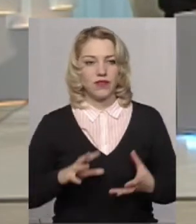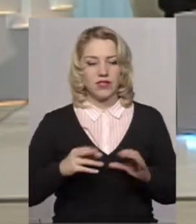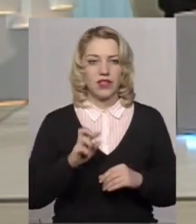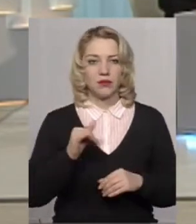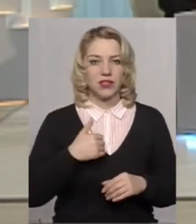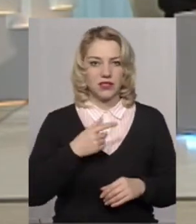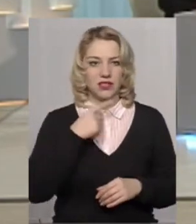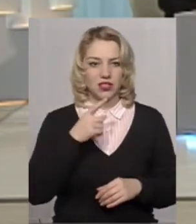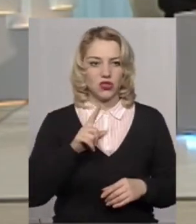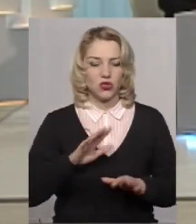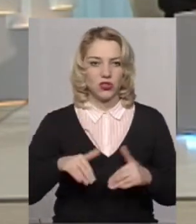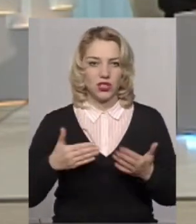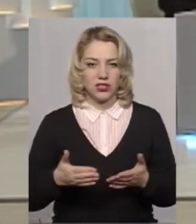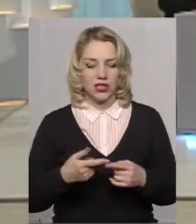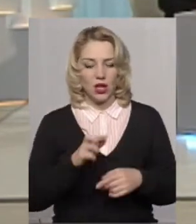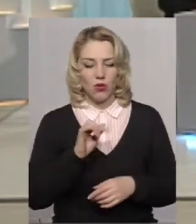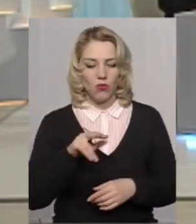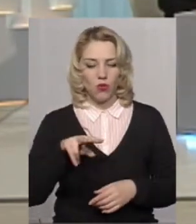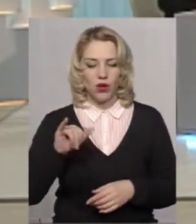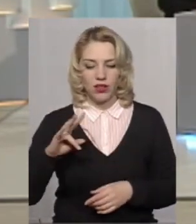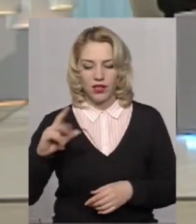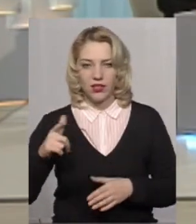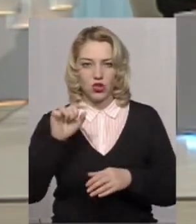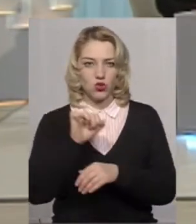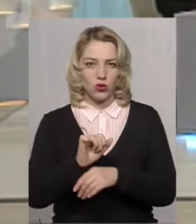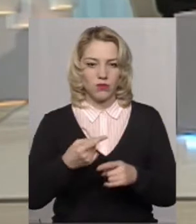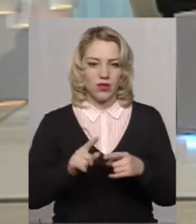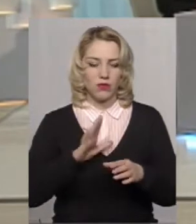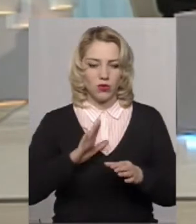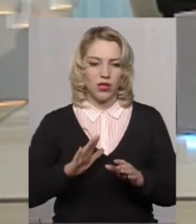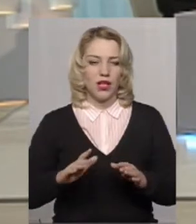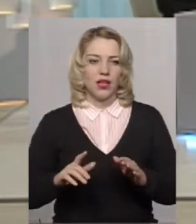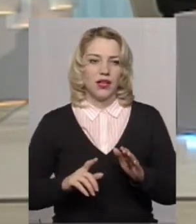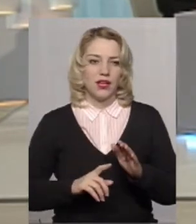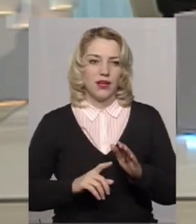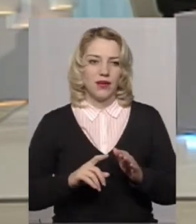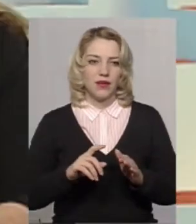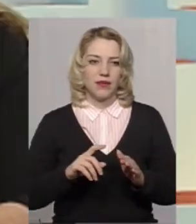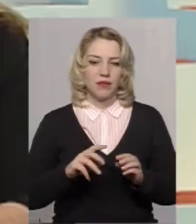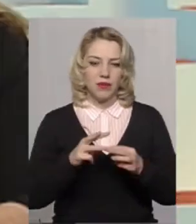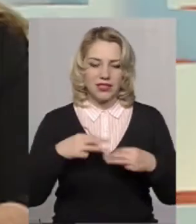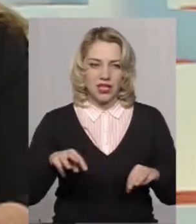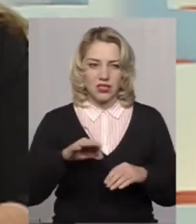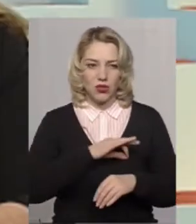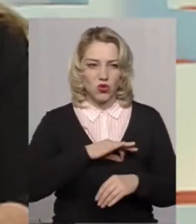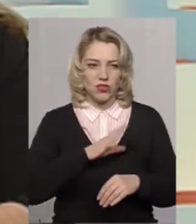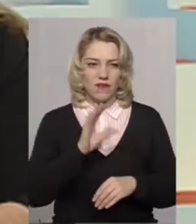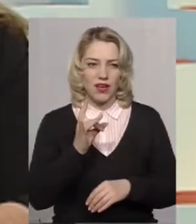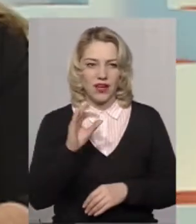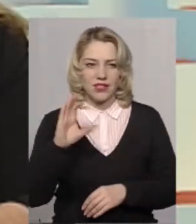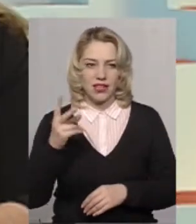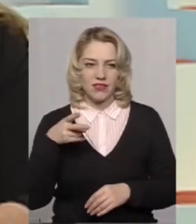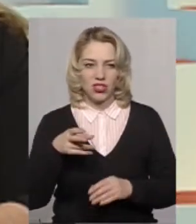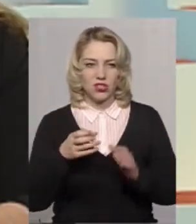хотіла б зазначити, що ініціатива «Стоп-булінг», яка була започаткована Міністерством юстиції, стартувала ще з вересня 2018 року.